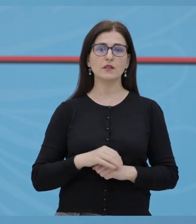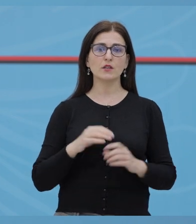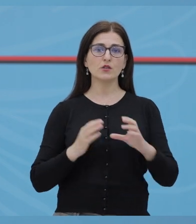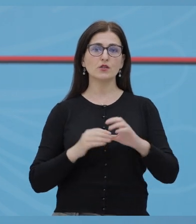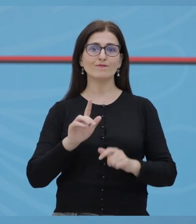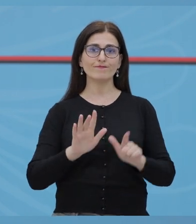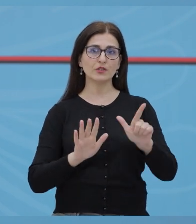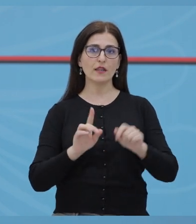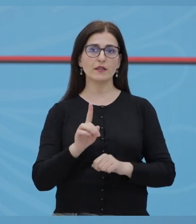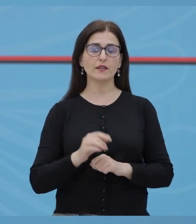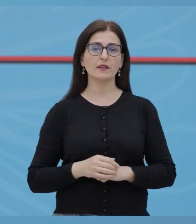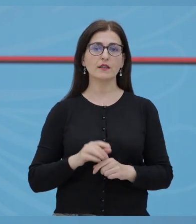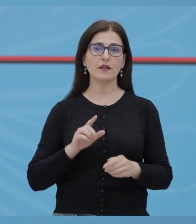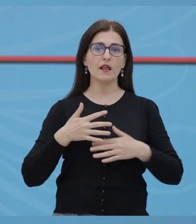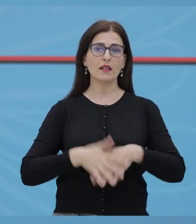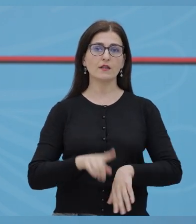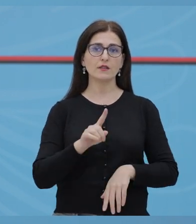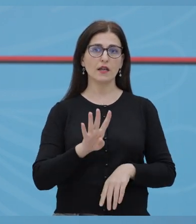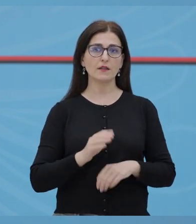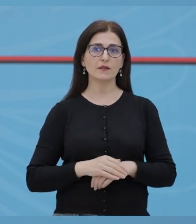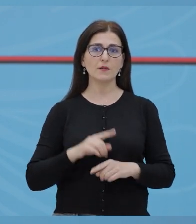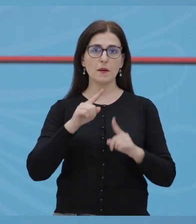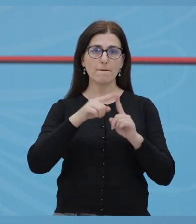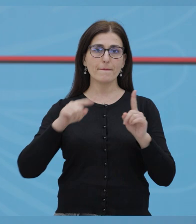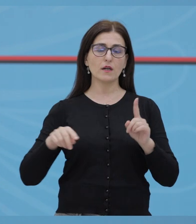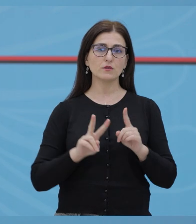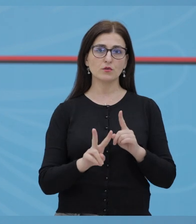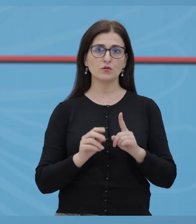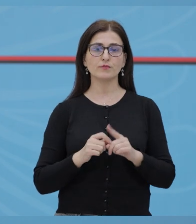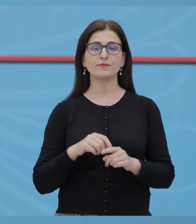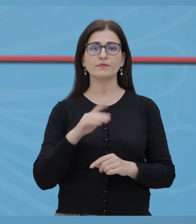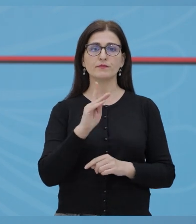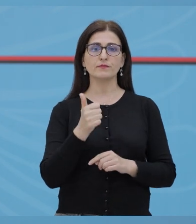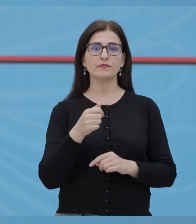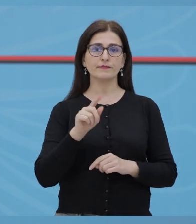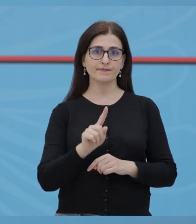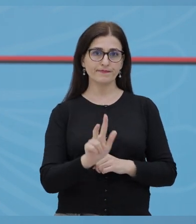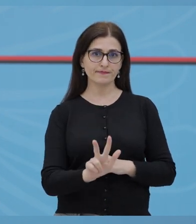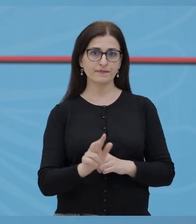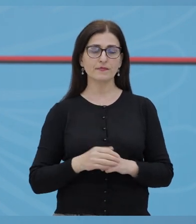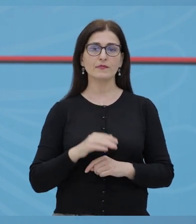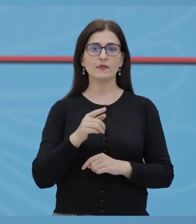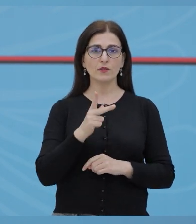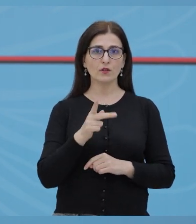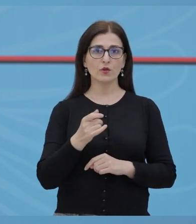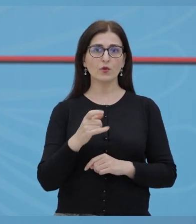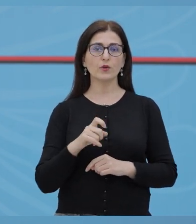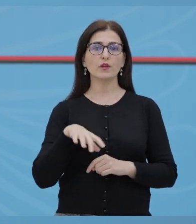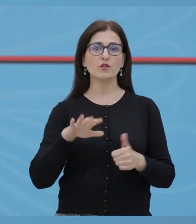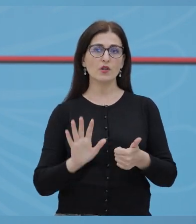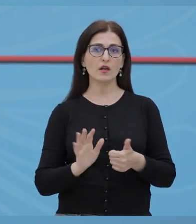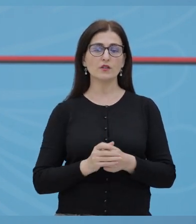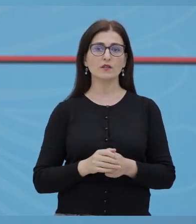Korç 17, Vlorë 5 raste, Shkoder 71, Lejsh 14 raste, Berat 2,